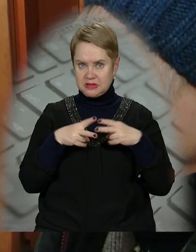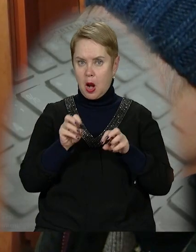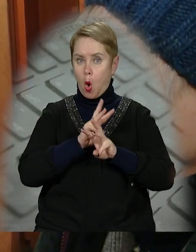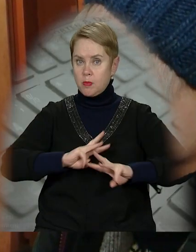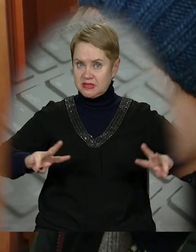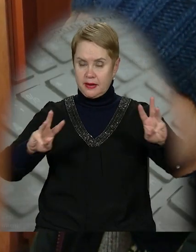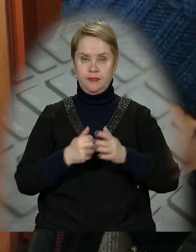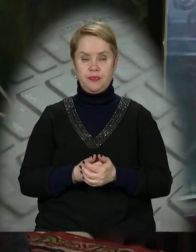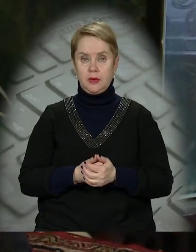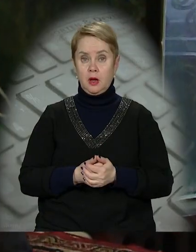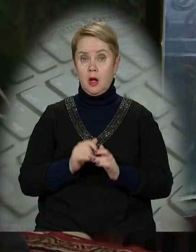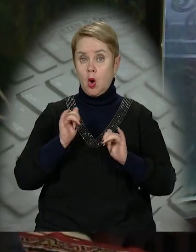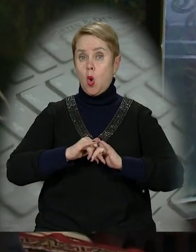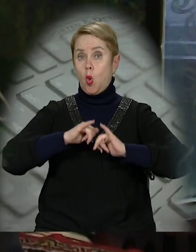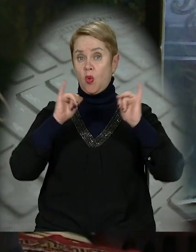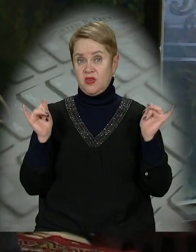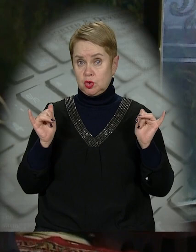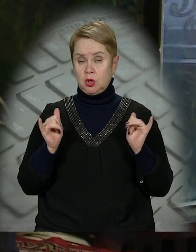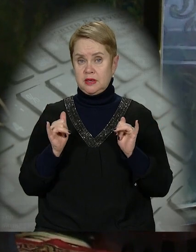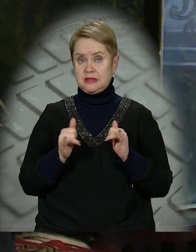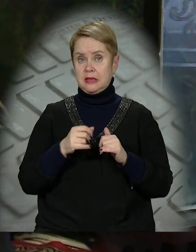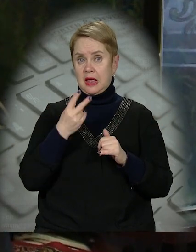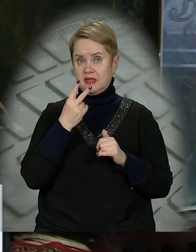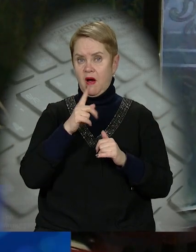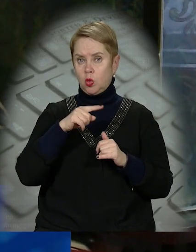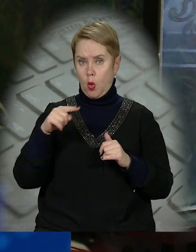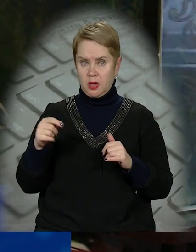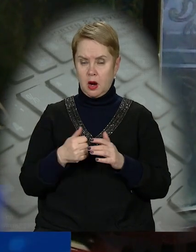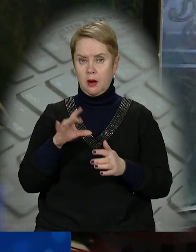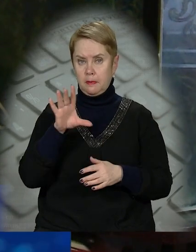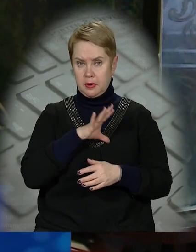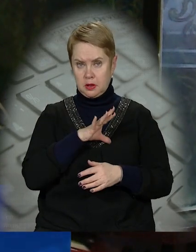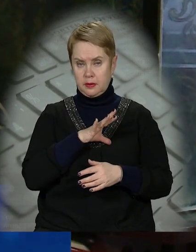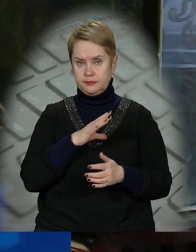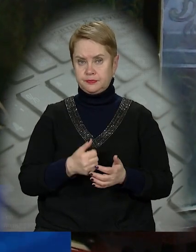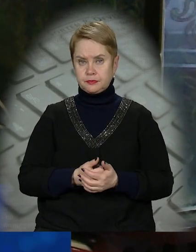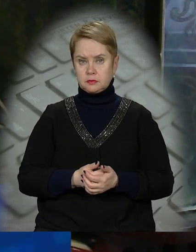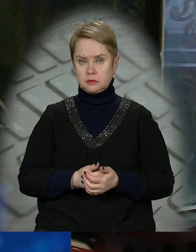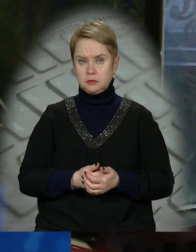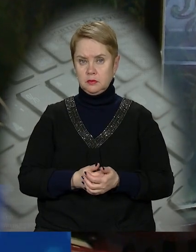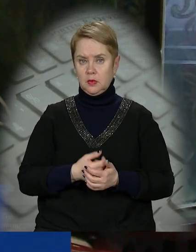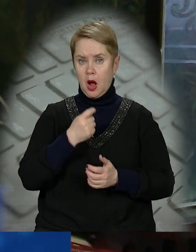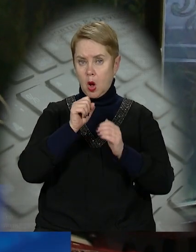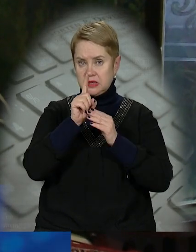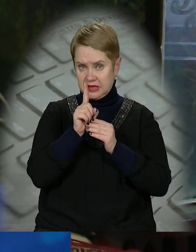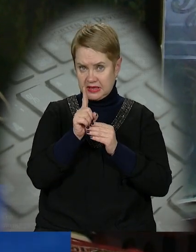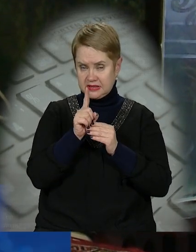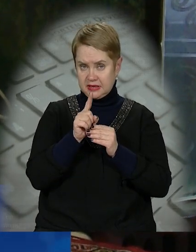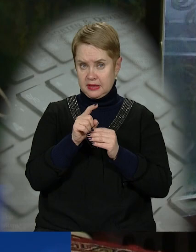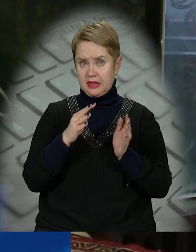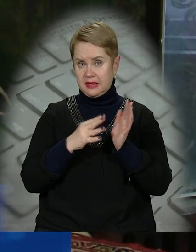спеціальна комісія. Увеличили сопло на два номери. Було 11,